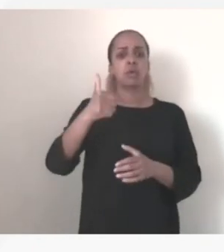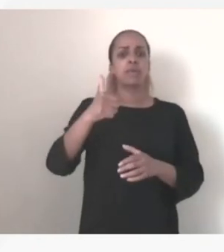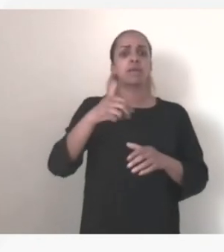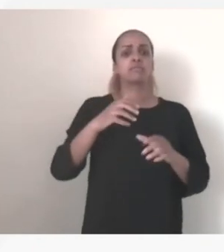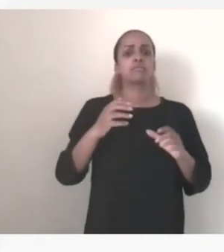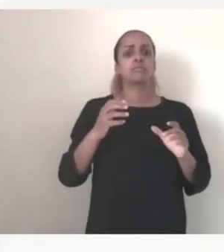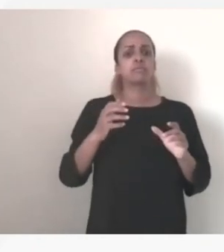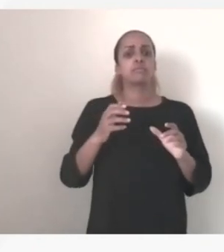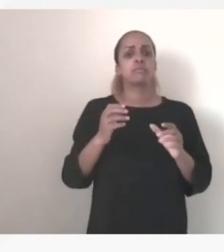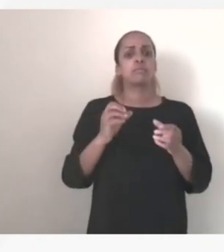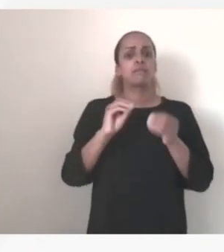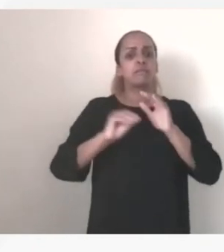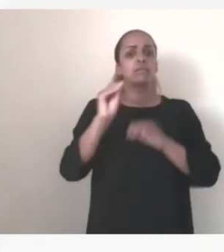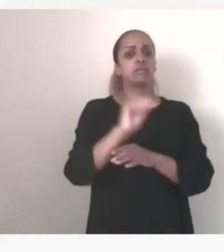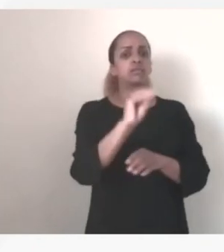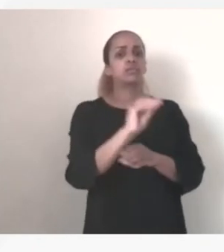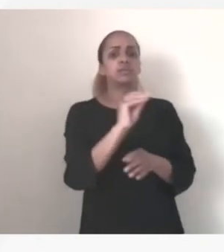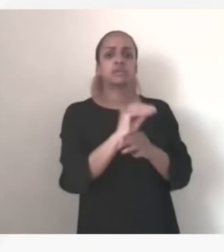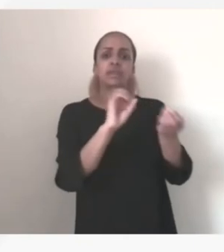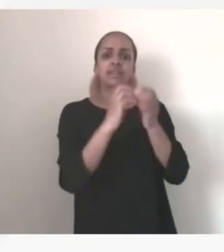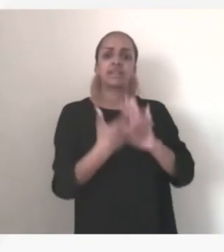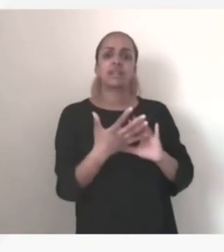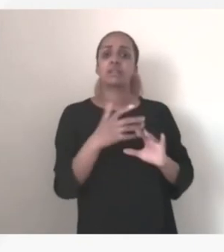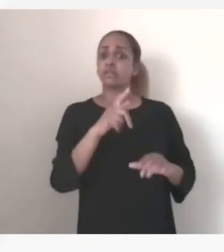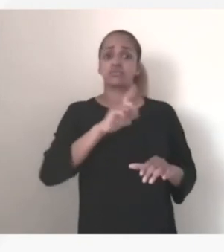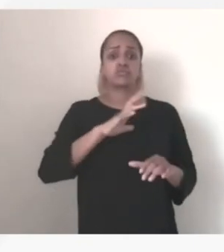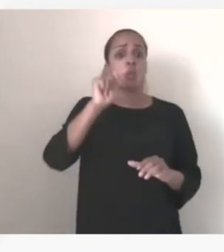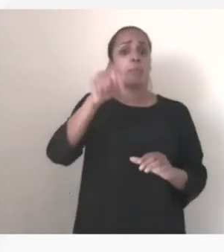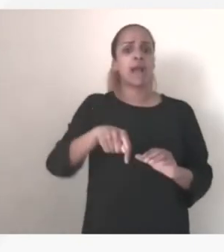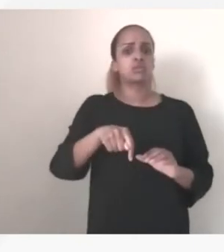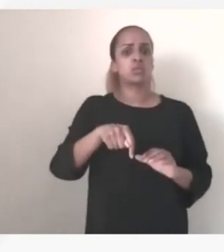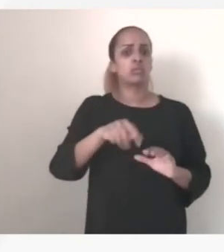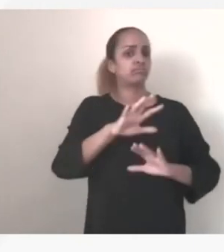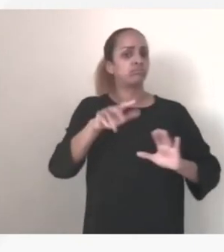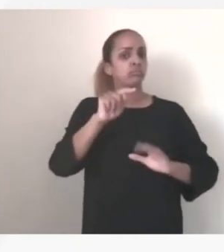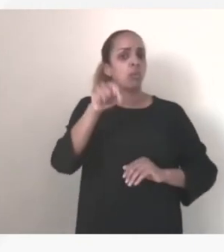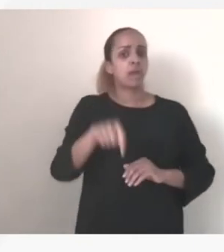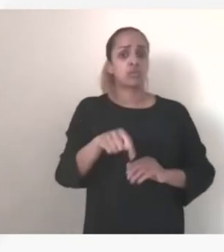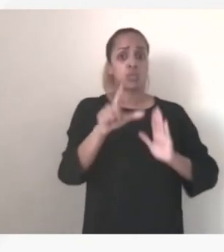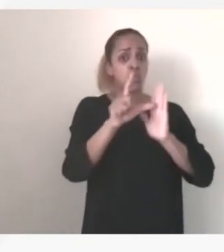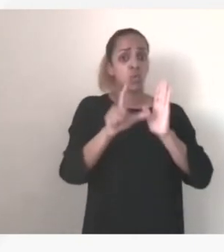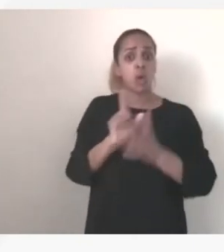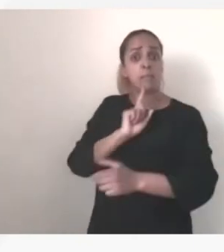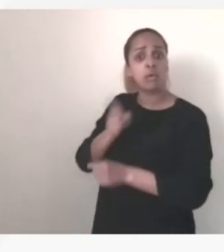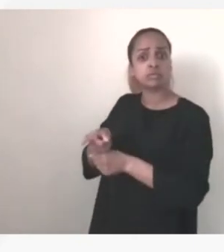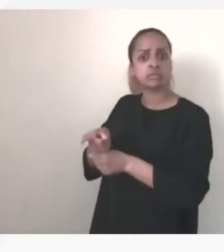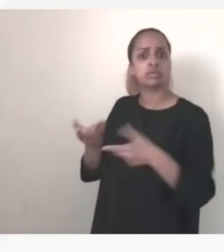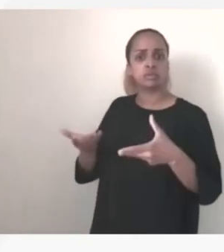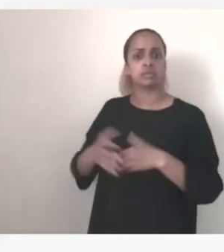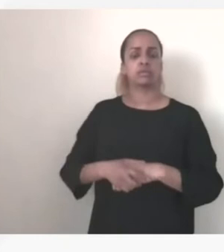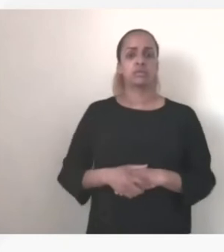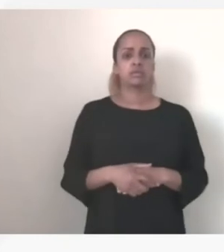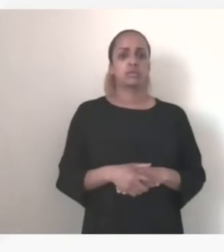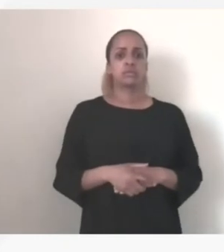précisément et ces obligations sont des obligations qui s'imposent à eux par la loi dans le cadre évidemment de la directive